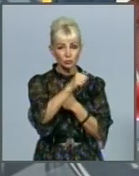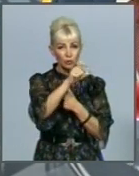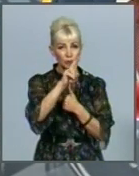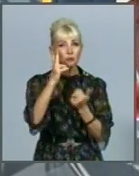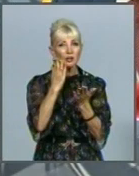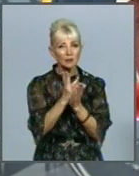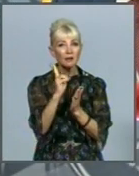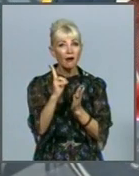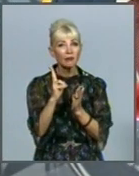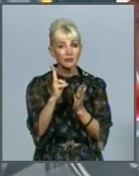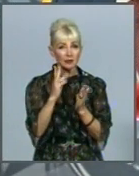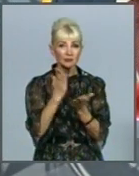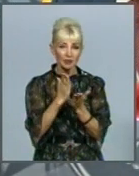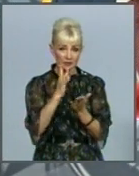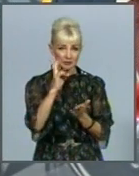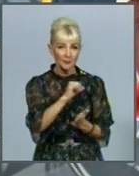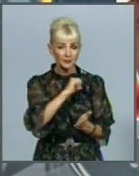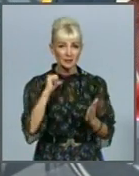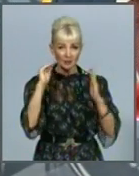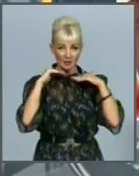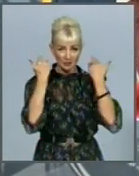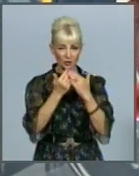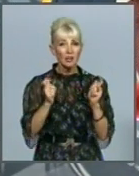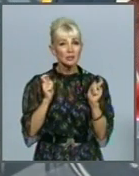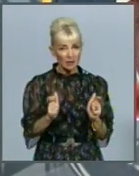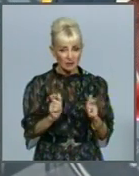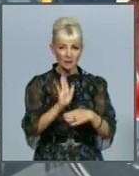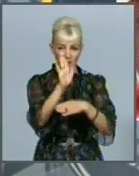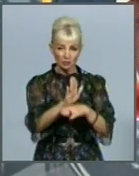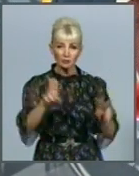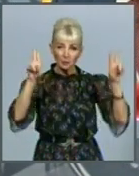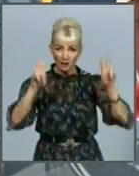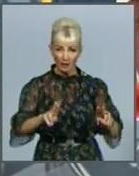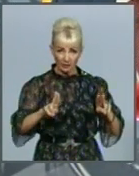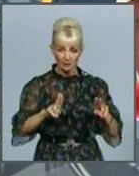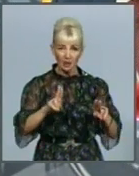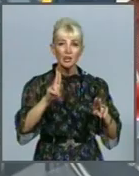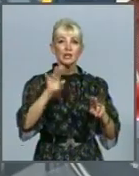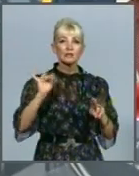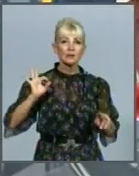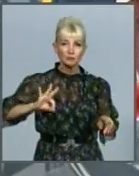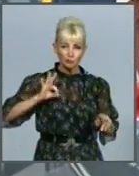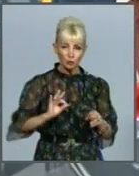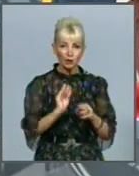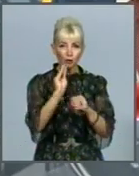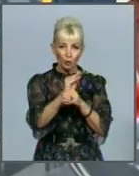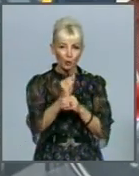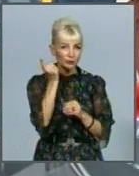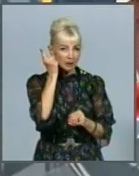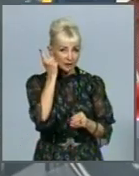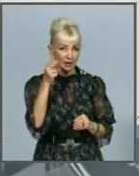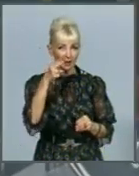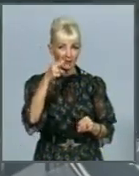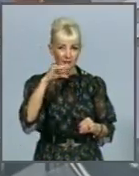контактними, перебували на самоізоляції згідно з встановленими правилами через використання додатку дій вдома.